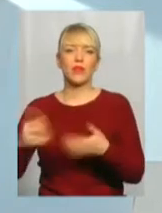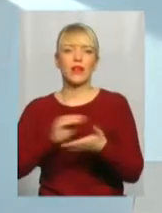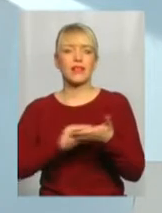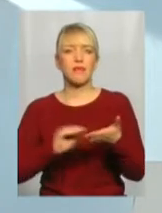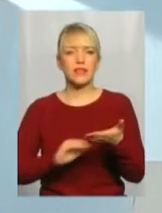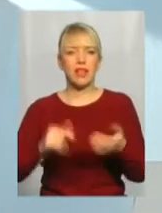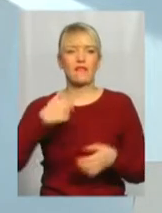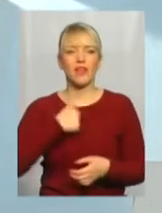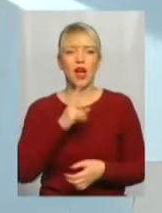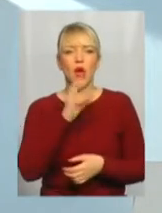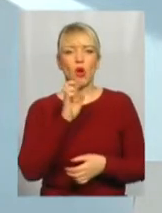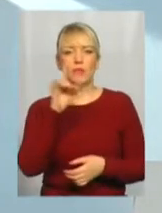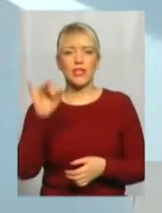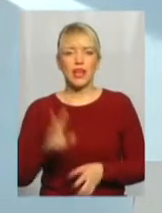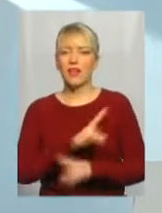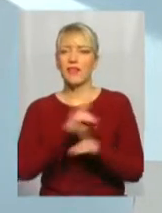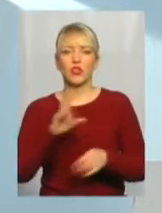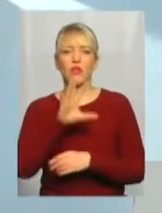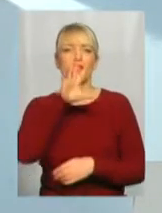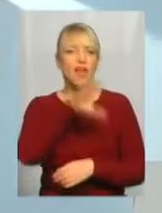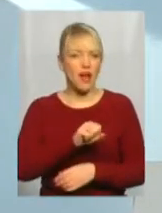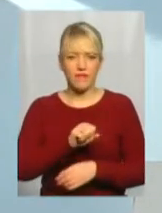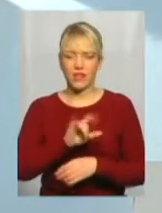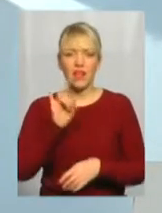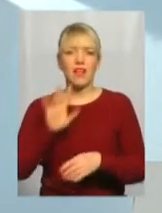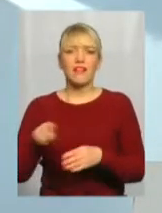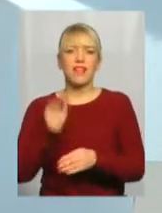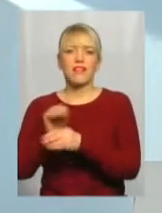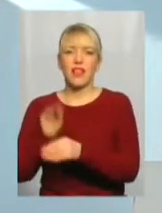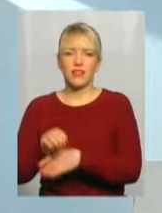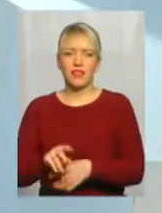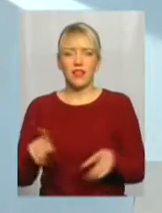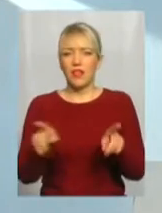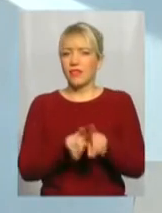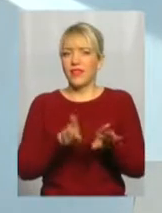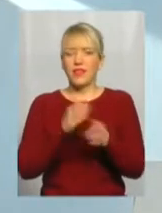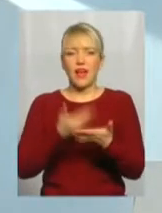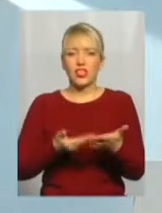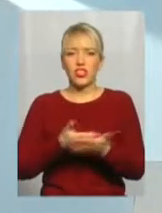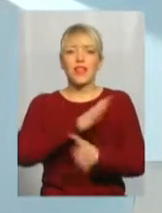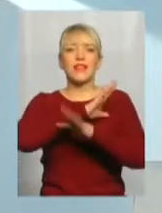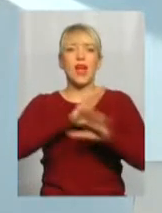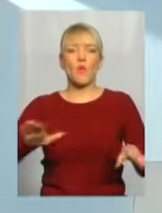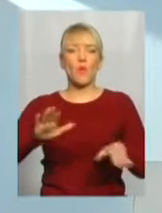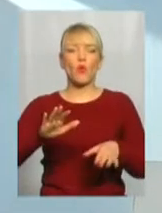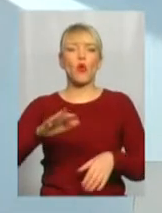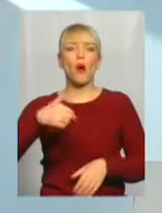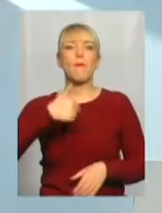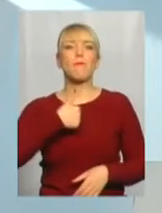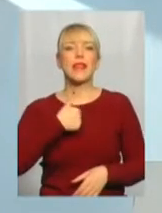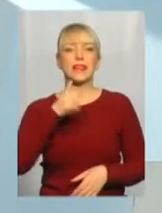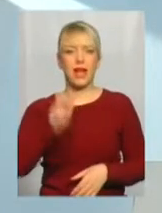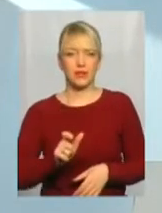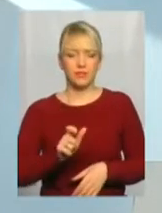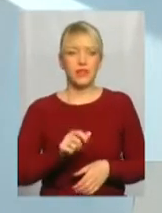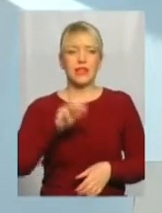Яков Кобзаря. Ніхто й не гавкний, не лайне, не наче не було мене». Тарас Шевченко,